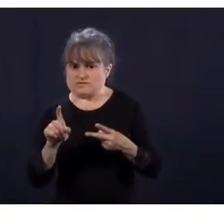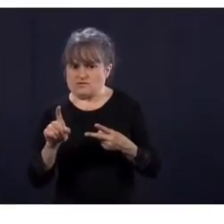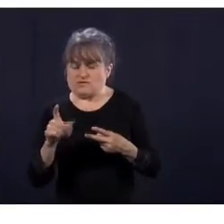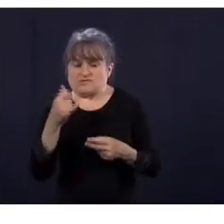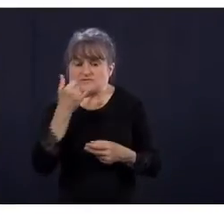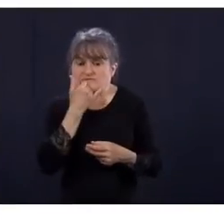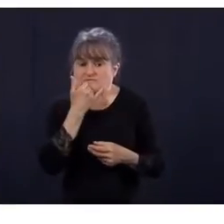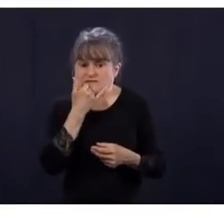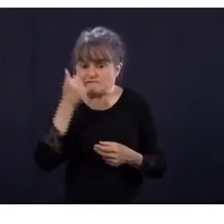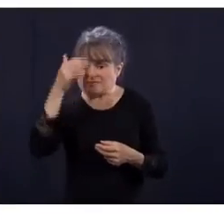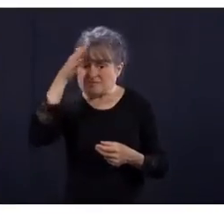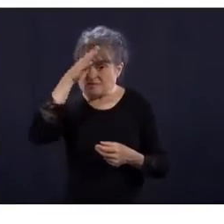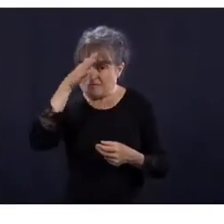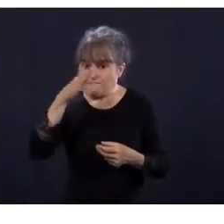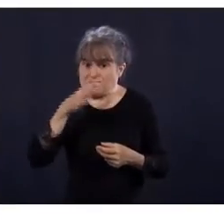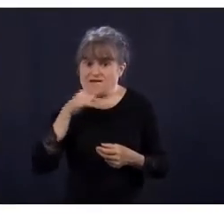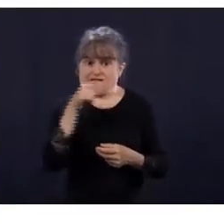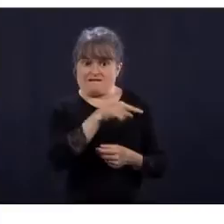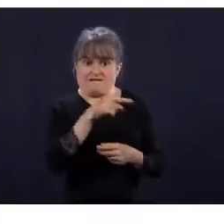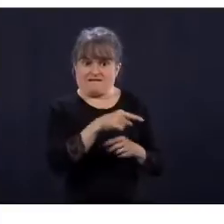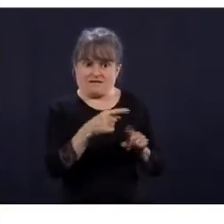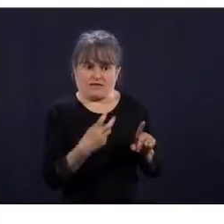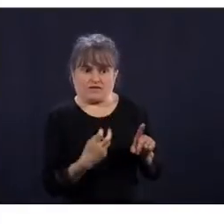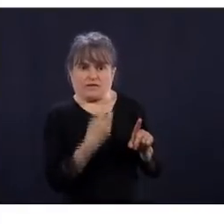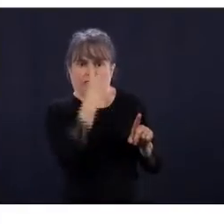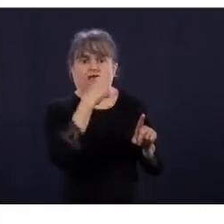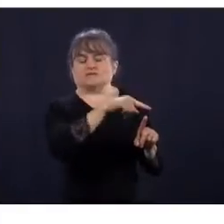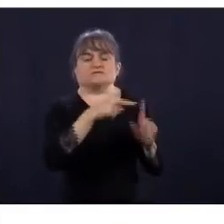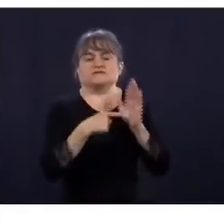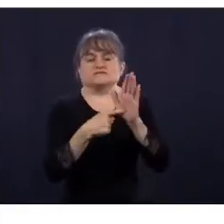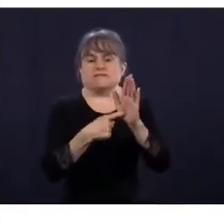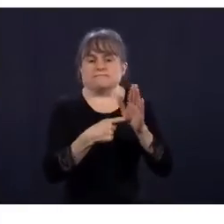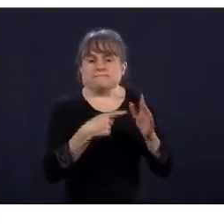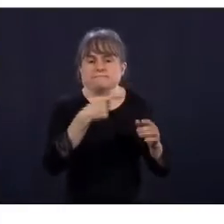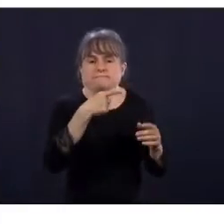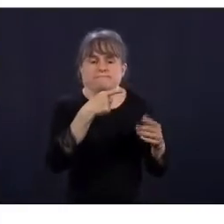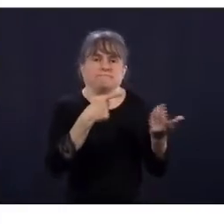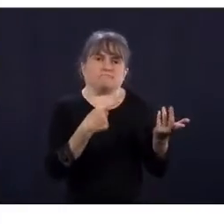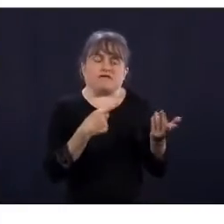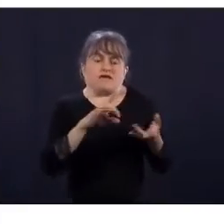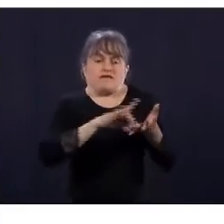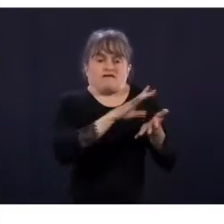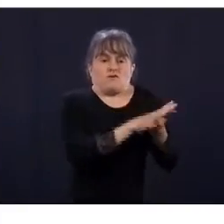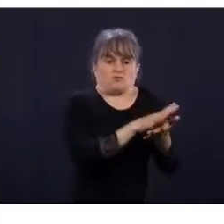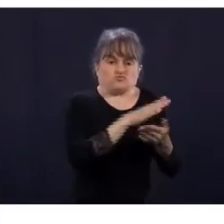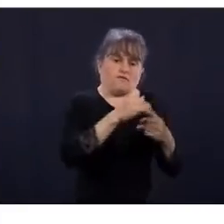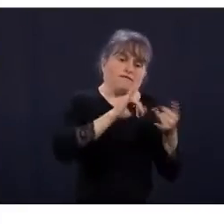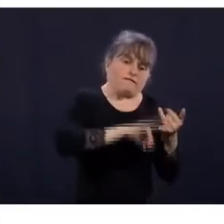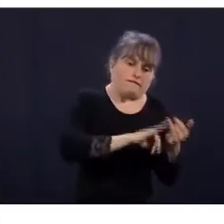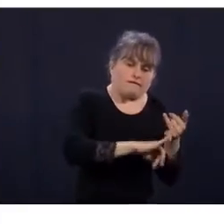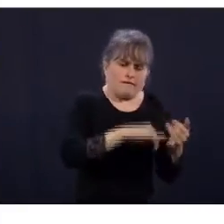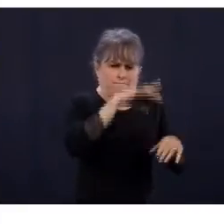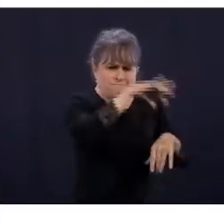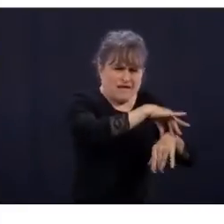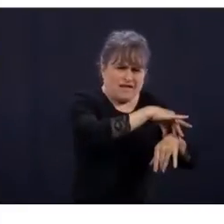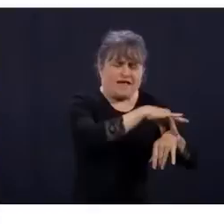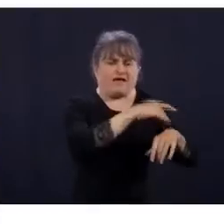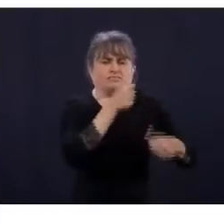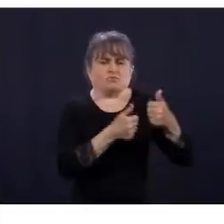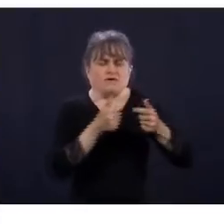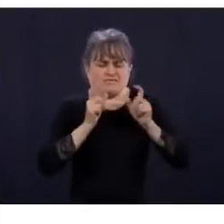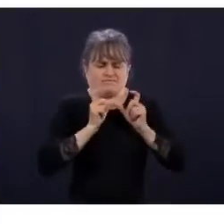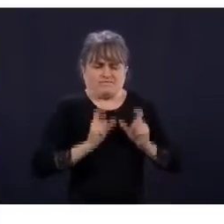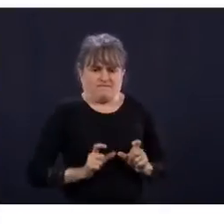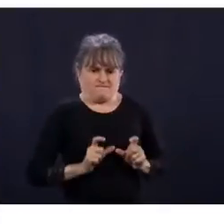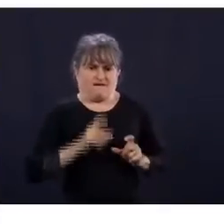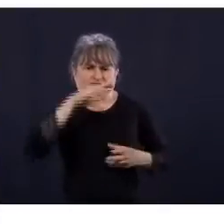devraient pouvoir ne pas retourner au travail parce qu'il y un risque pour leur santé qui est démontré.